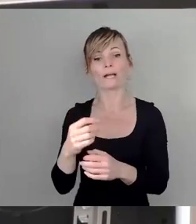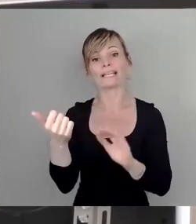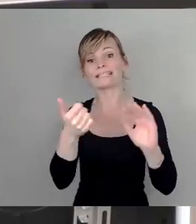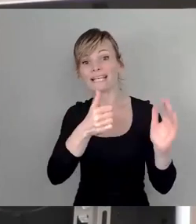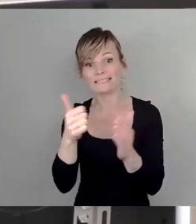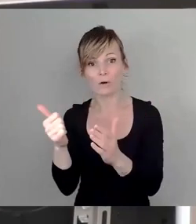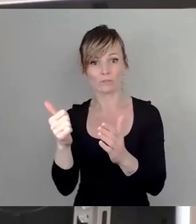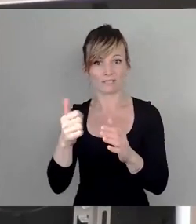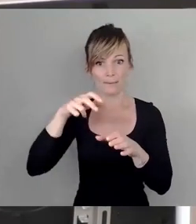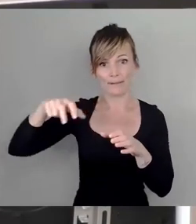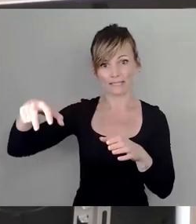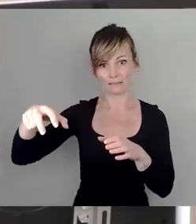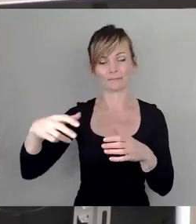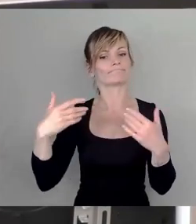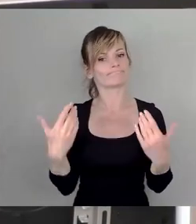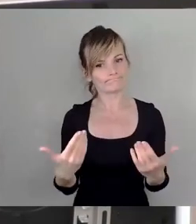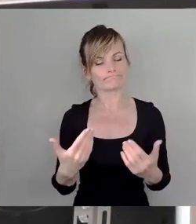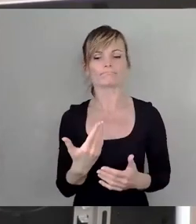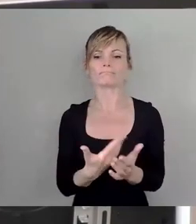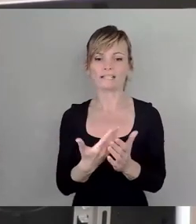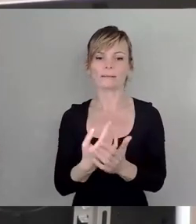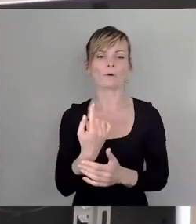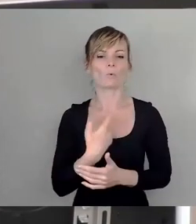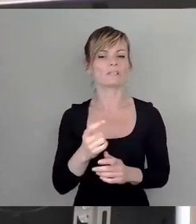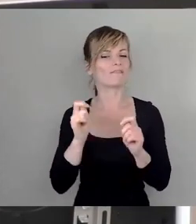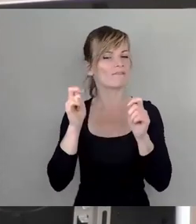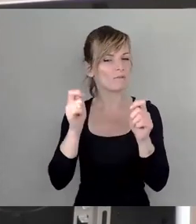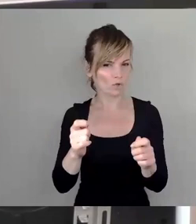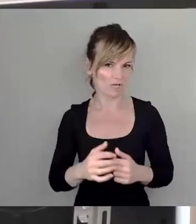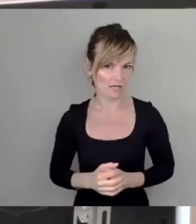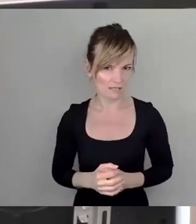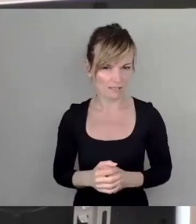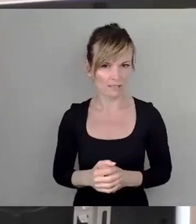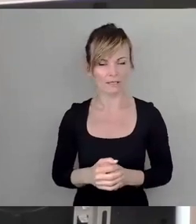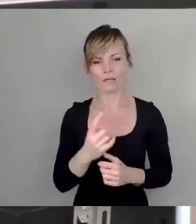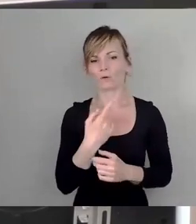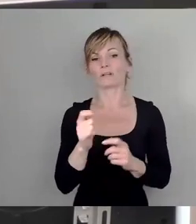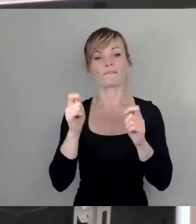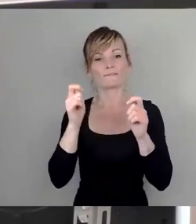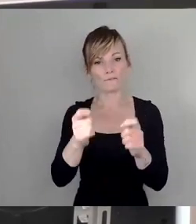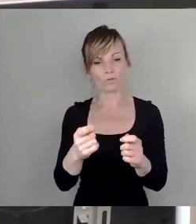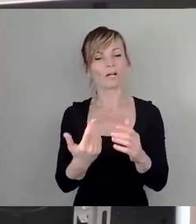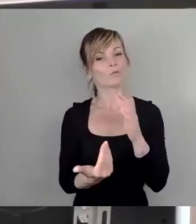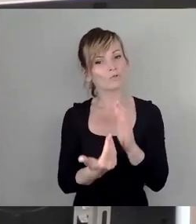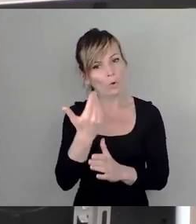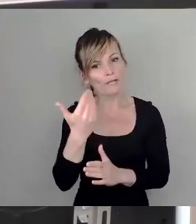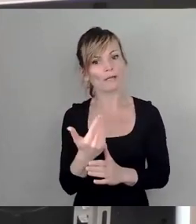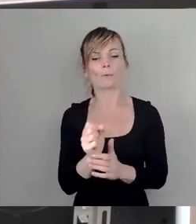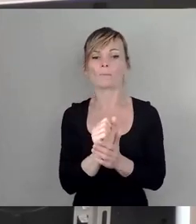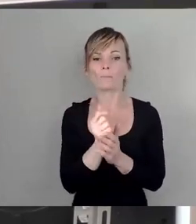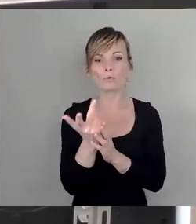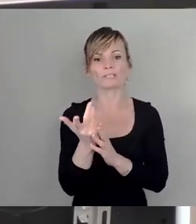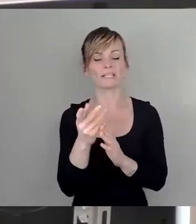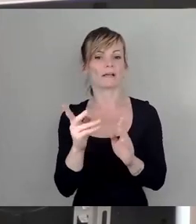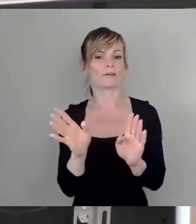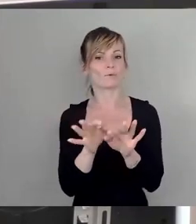liegt zugrunde, eine neue Multifunktionsarena in Dresden zu schaffen,